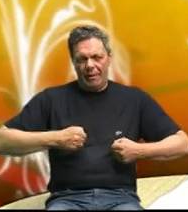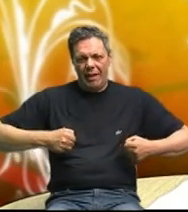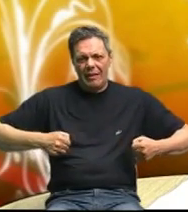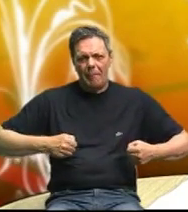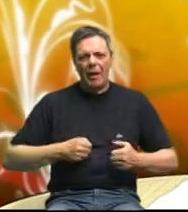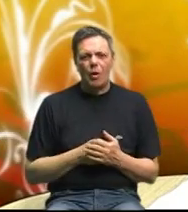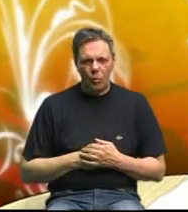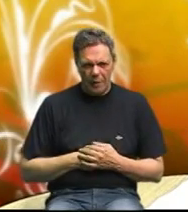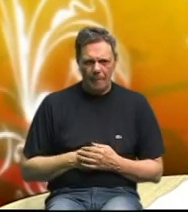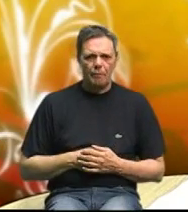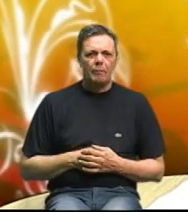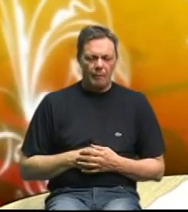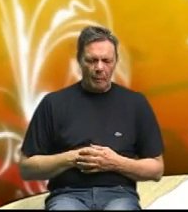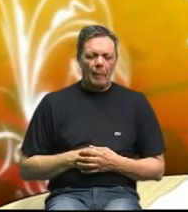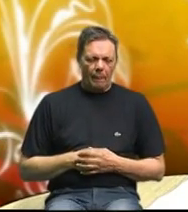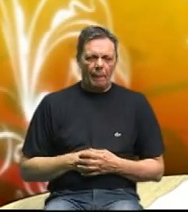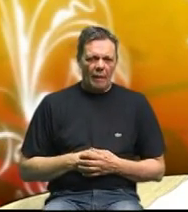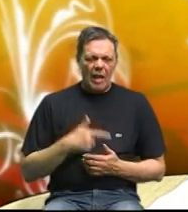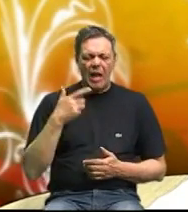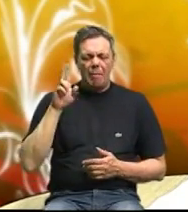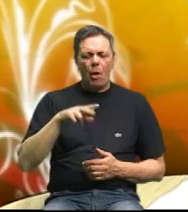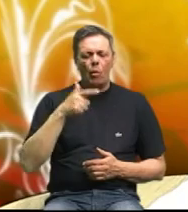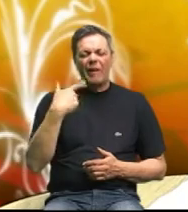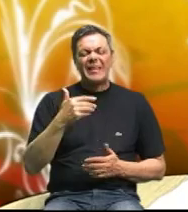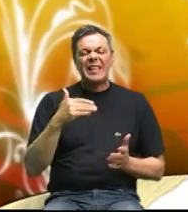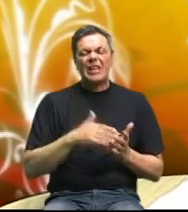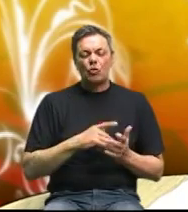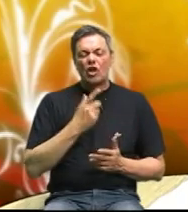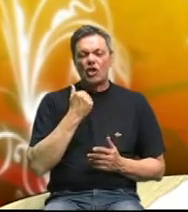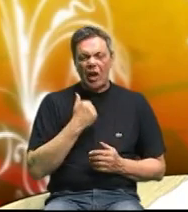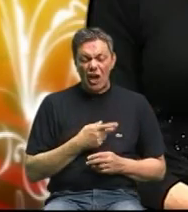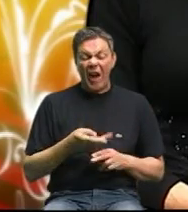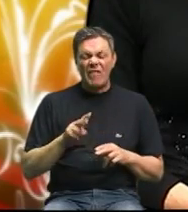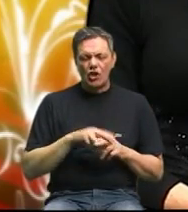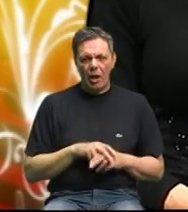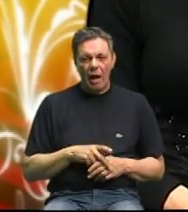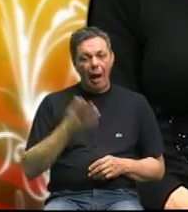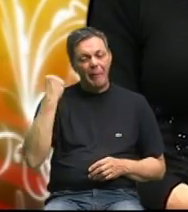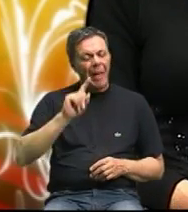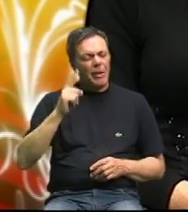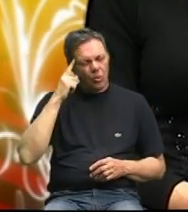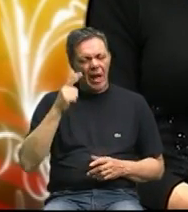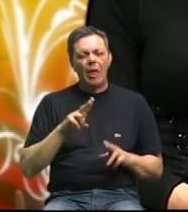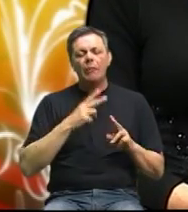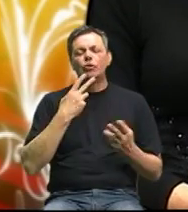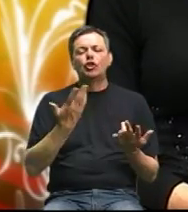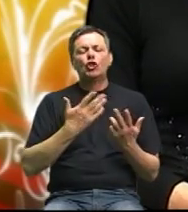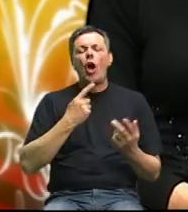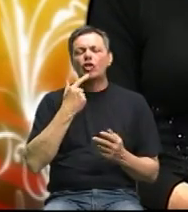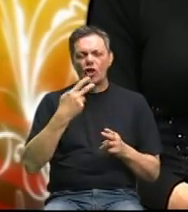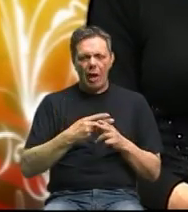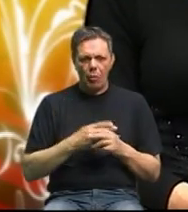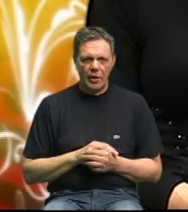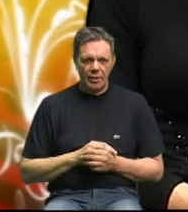20.000 diabetesa više a prije nisu znali što je to diabetes to je a svi koji dođu iz Kini